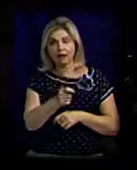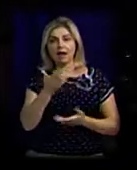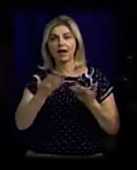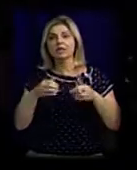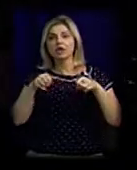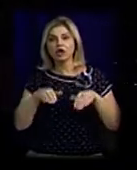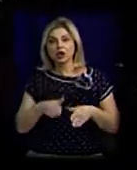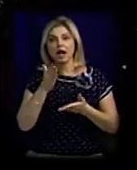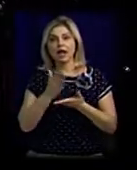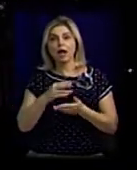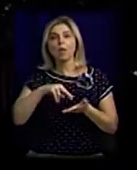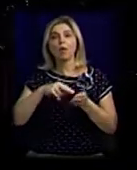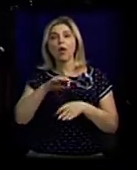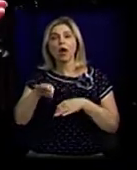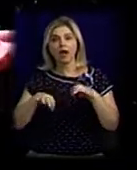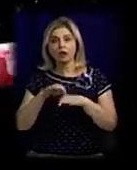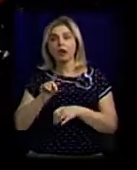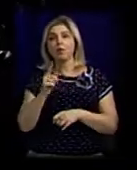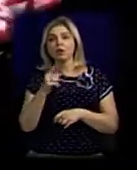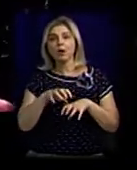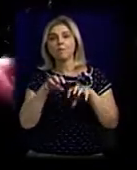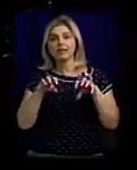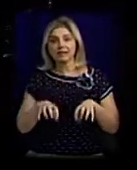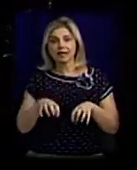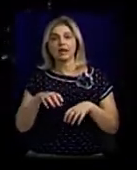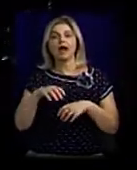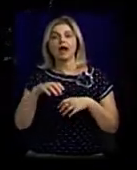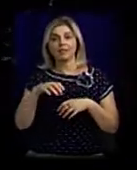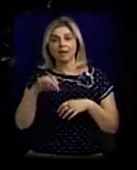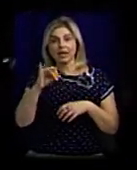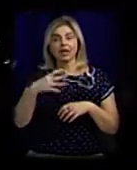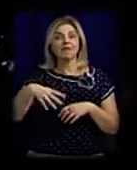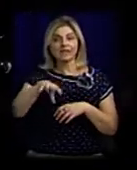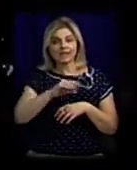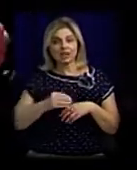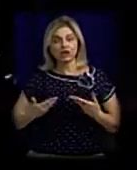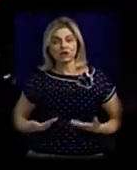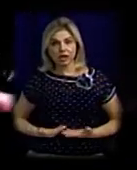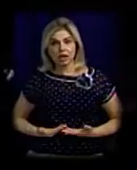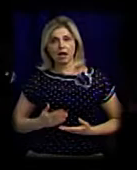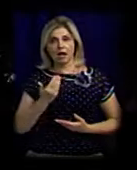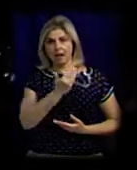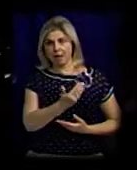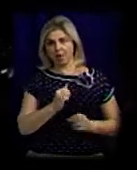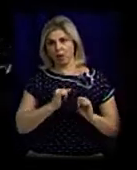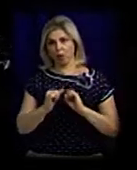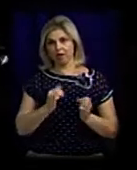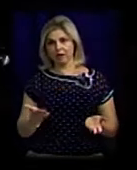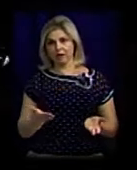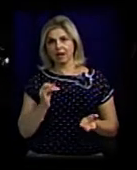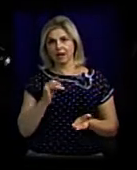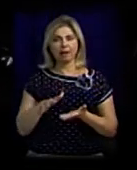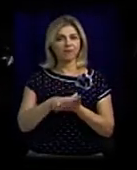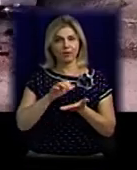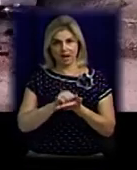проекти є, чого це? Должен председатель посілкома і всі жителі, яким не угодно, керувати. І валять це